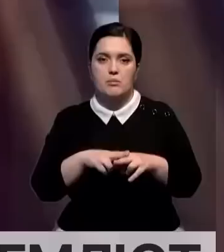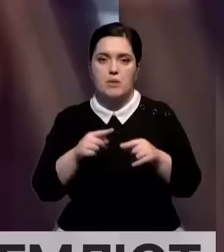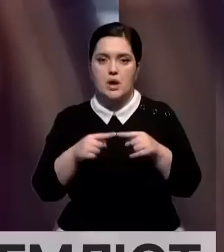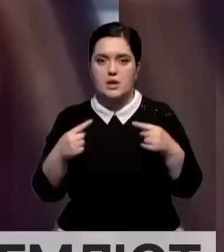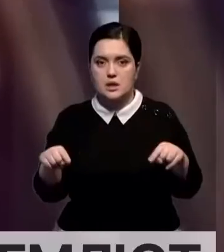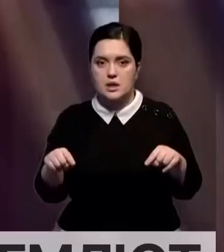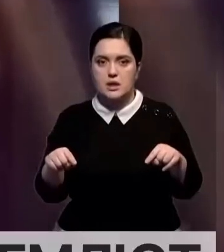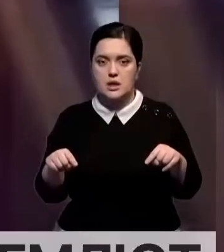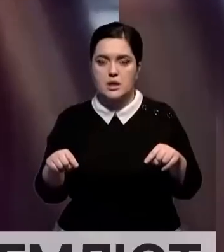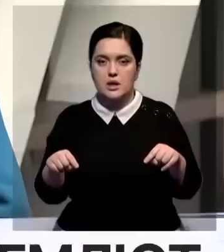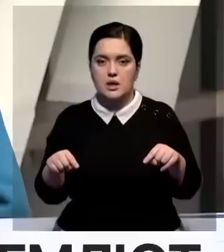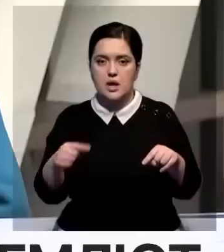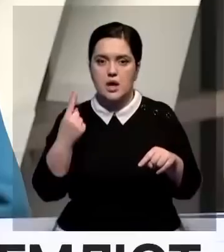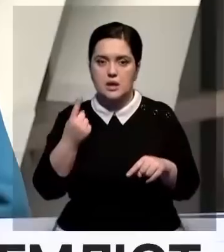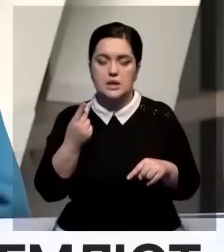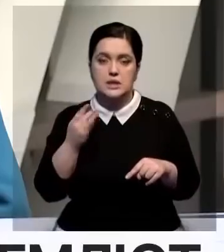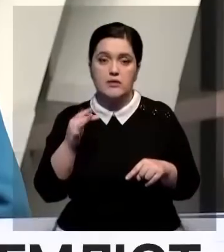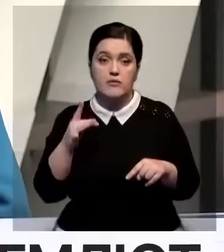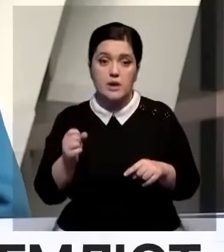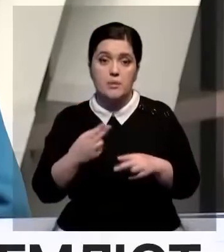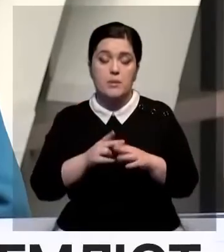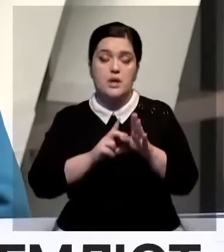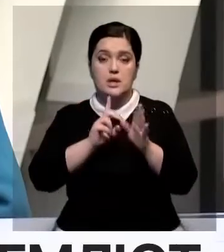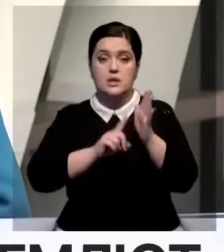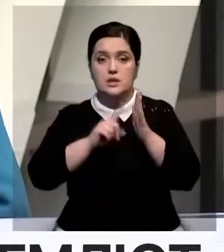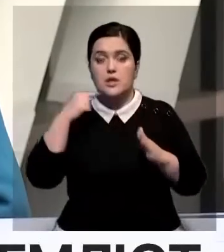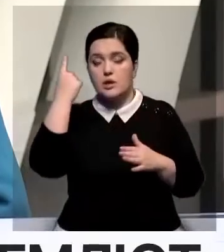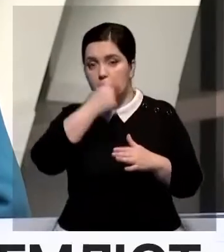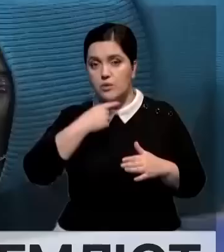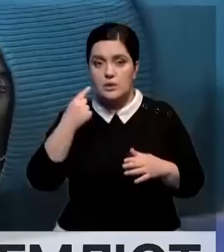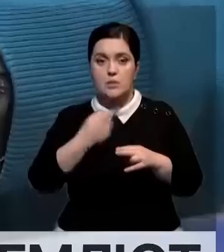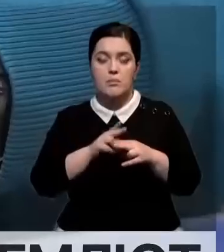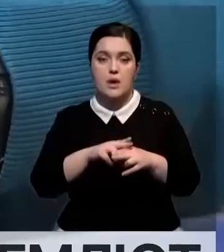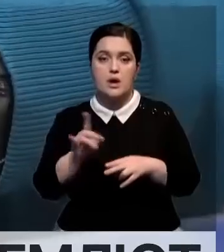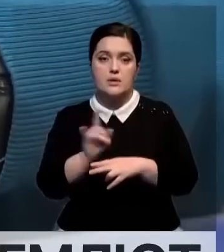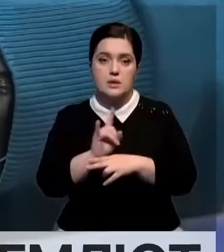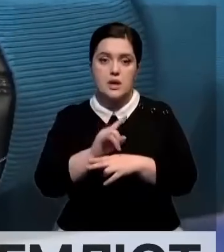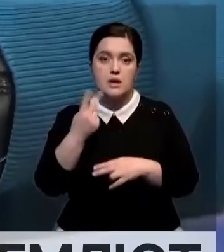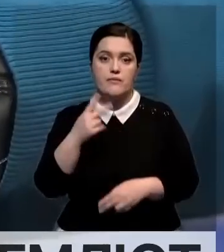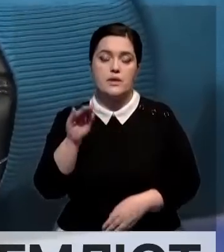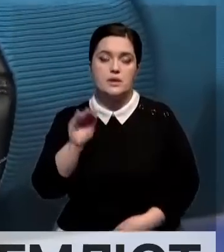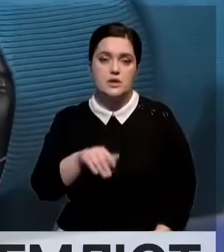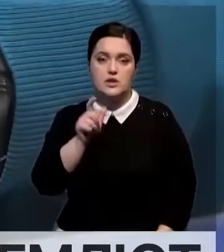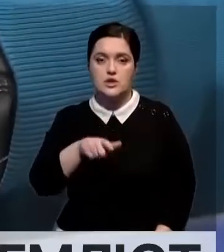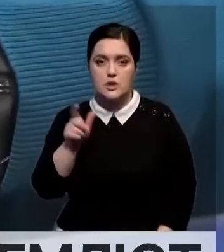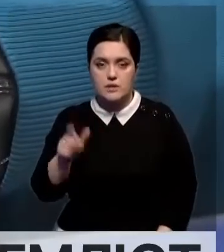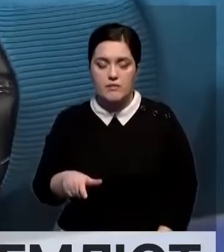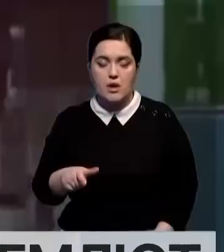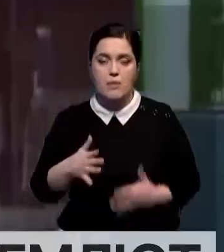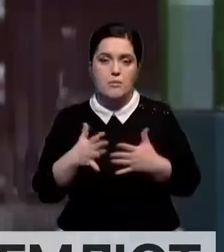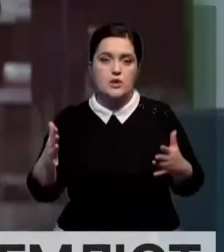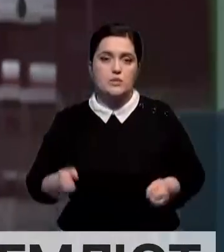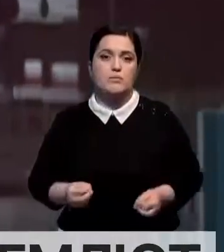на одну букву, одну цифру. Только с начала года жертвами интернет-мошенников стали около 20 тысяч человек, и большая часть